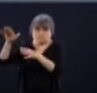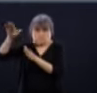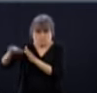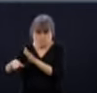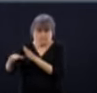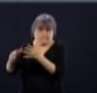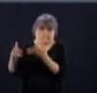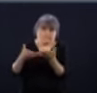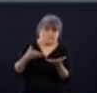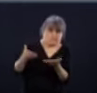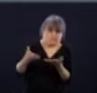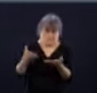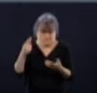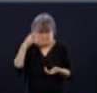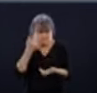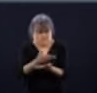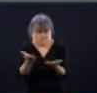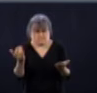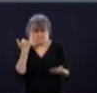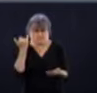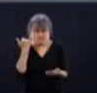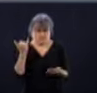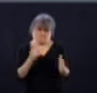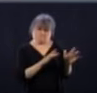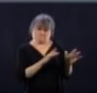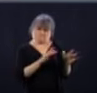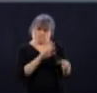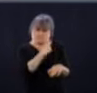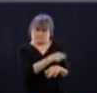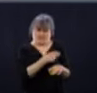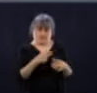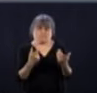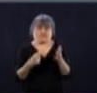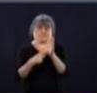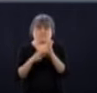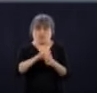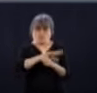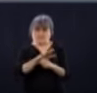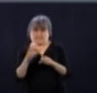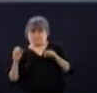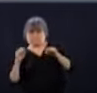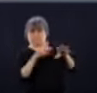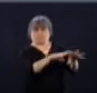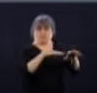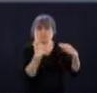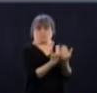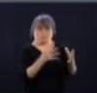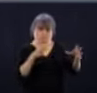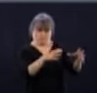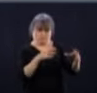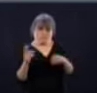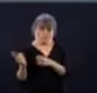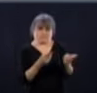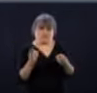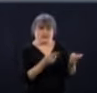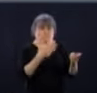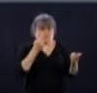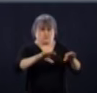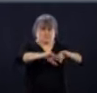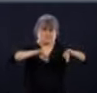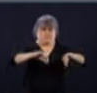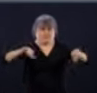forte concentration de personnes touchées par la COVID dans un même milieu? Est-ce que ça, ça a été envisagé ou est-ce que ça l'est?